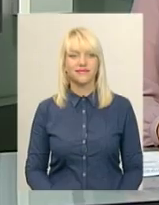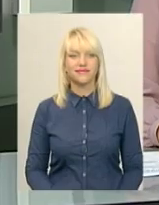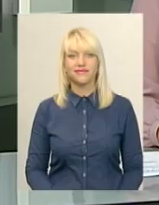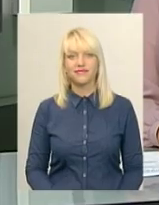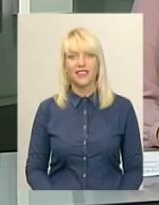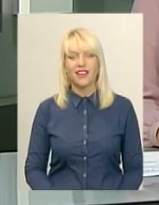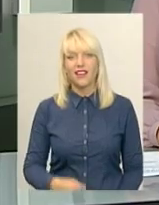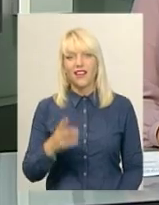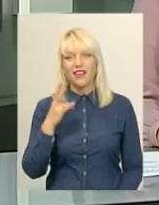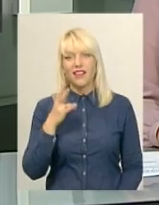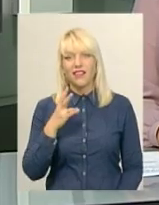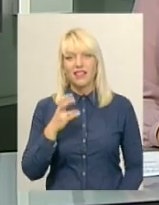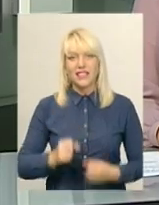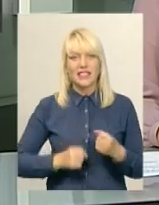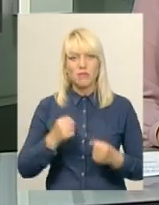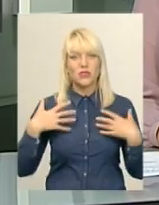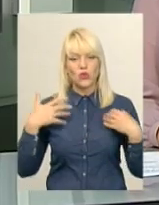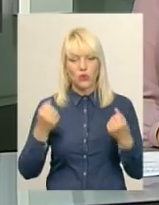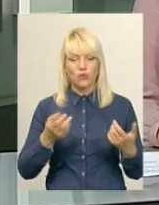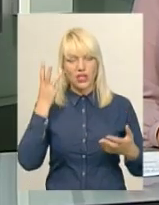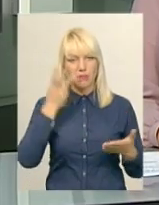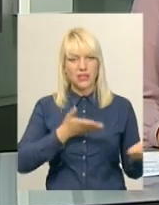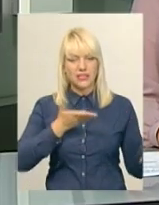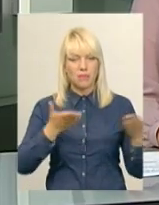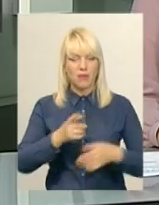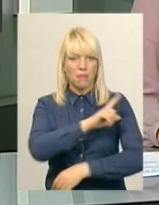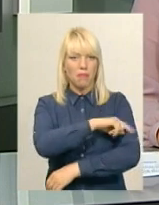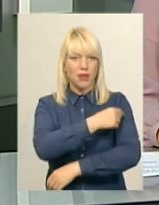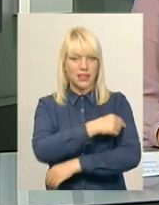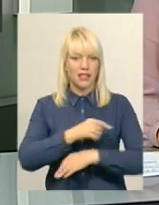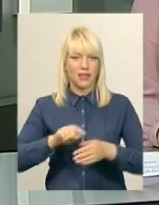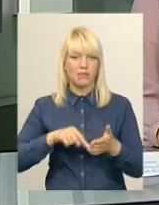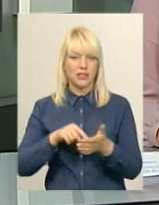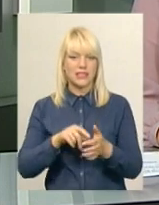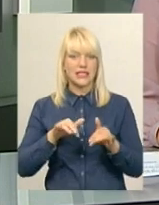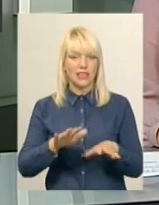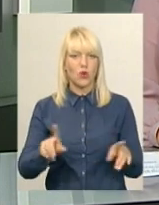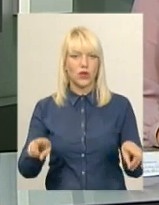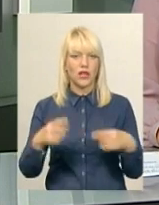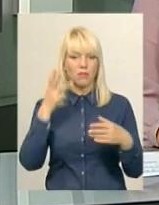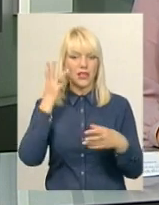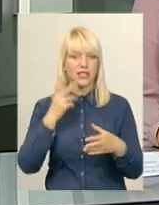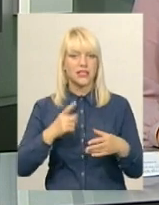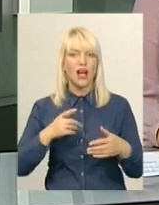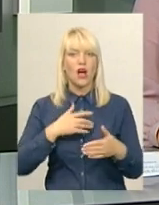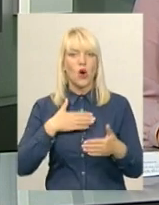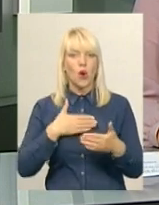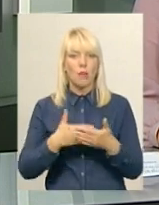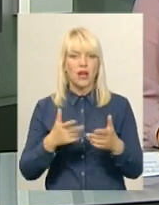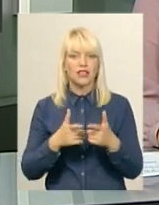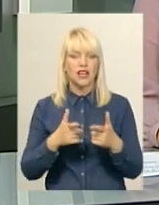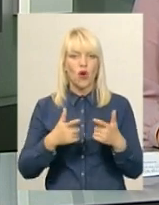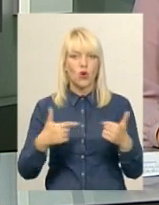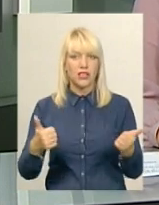На забіг здоров'я хмельничан запрошують медики міста. Захід організовує Хмельницька громадська організація «Лікарський